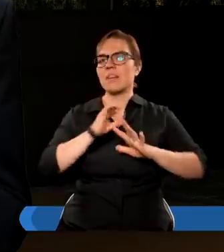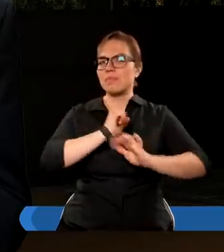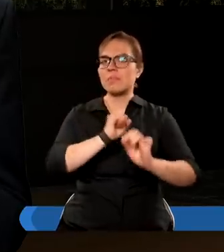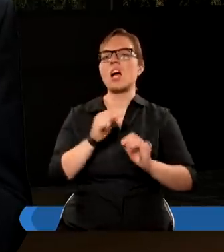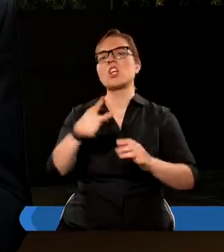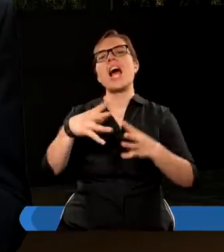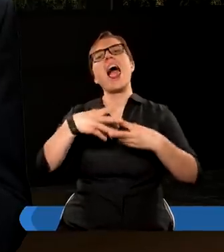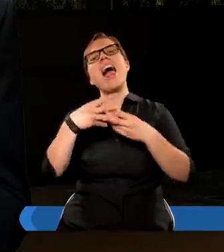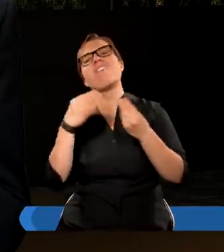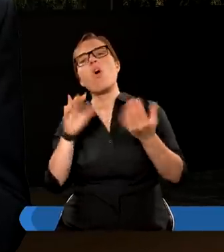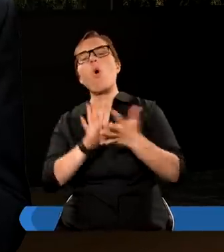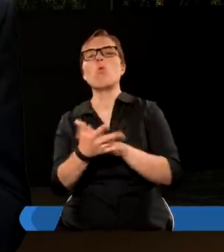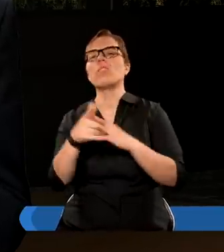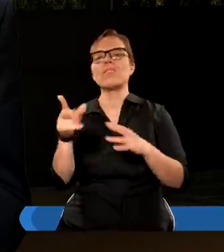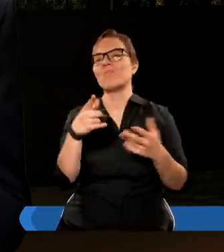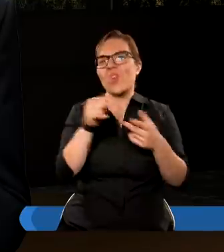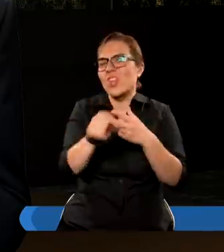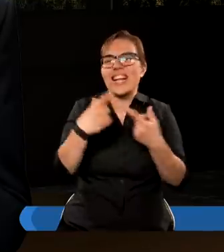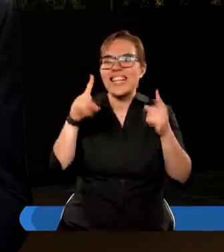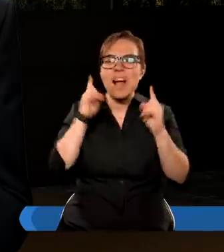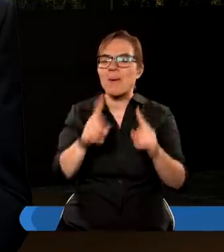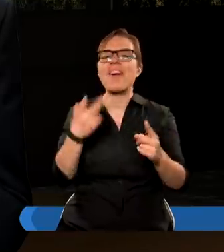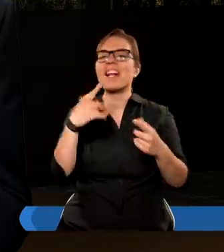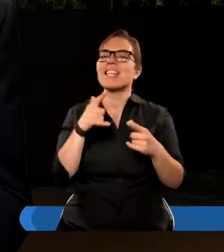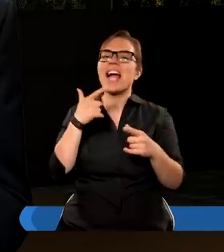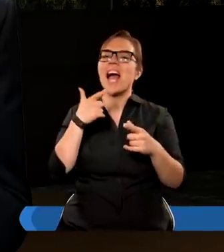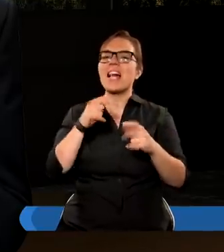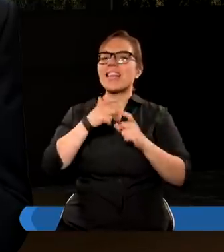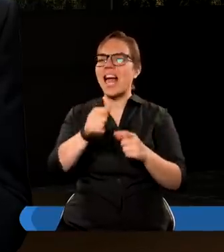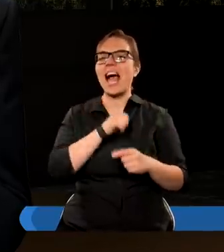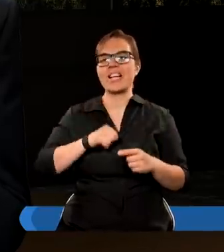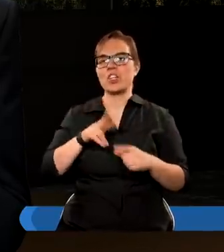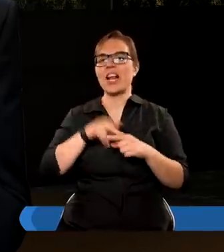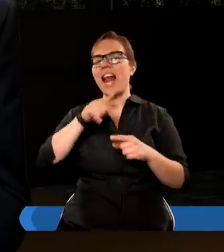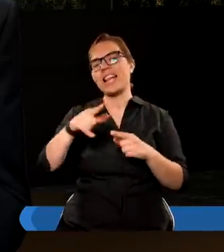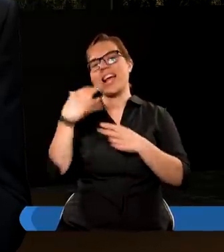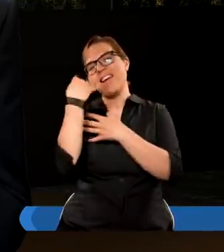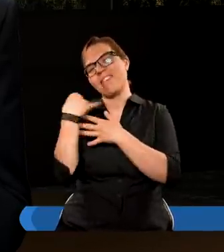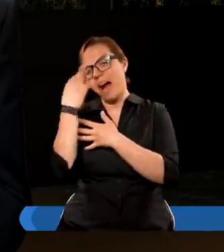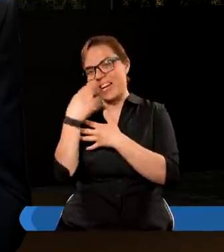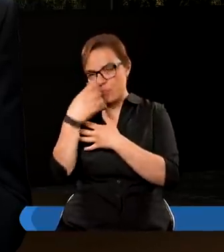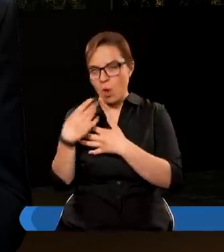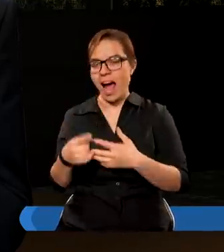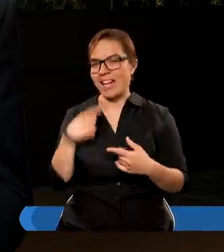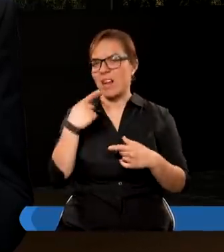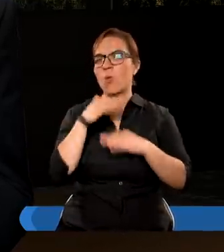ewolucji. Jest to nieprawda. Ja jestem osobą wierzącą i dla mnie są to czyste kłamstwa.